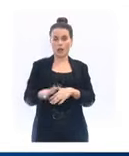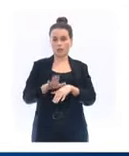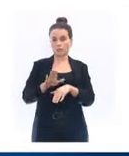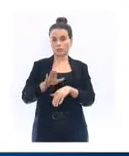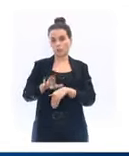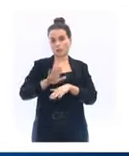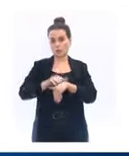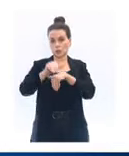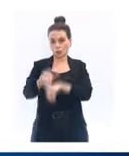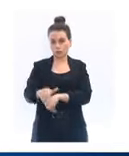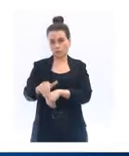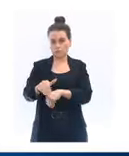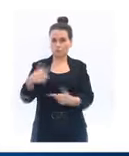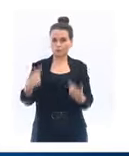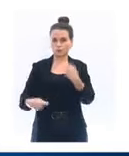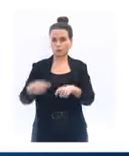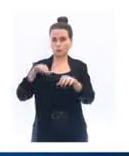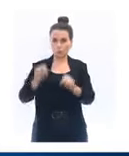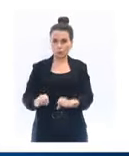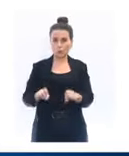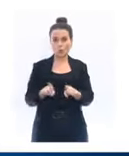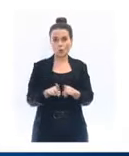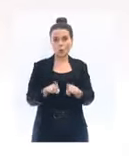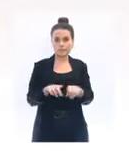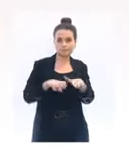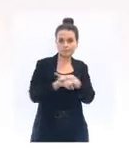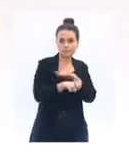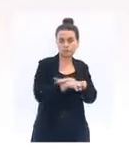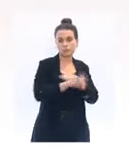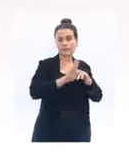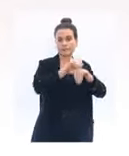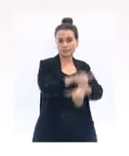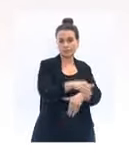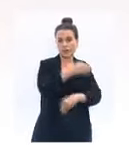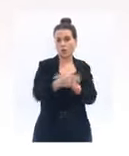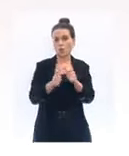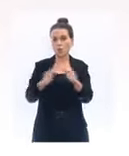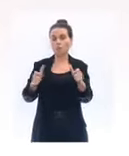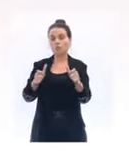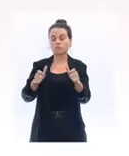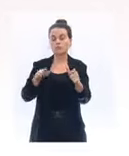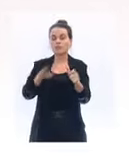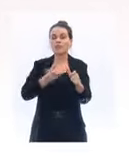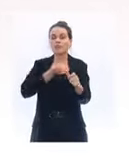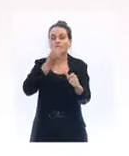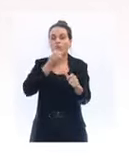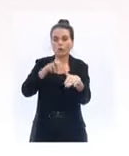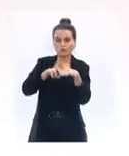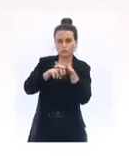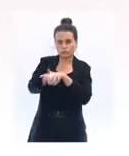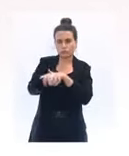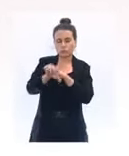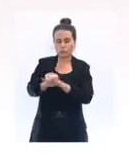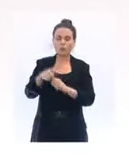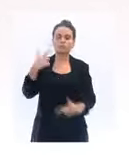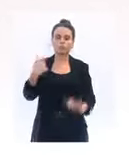ainsi que pour les déplacements dans les cimetières et les commerces de fleurs. Je vous invite à